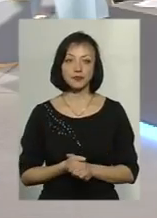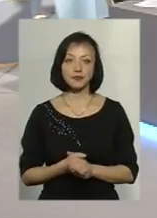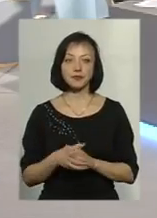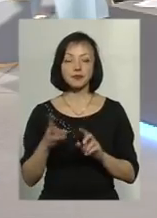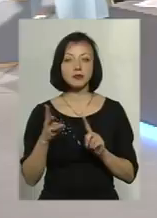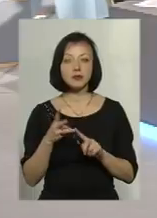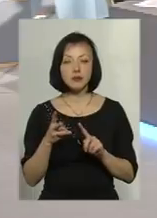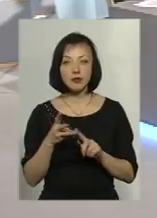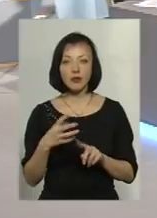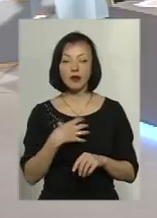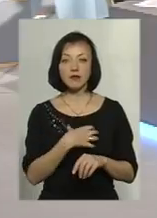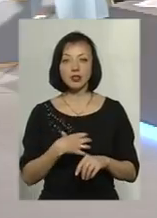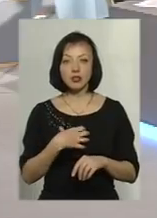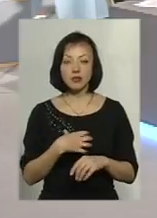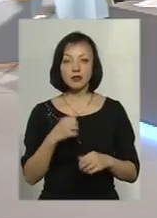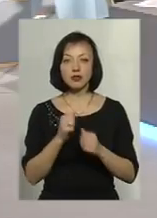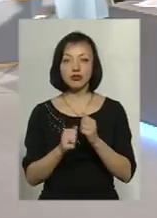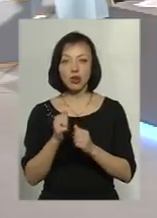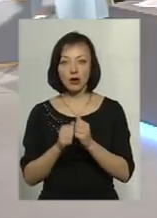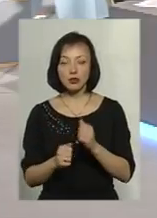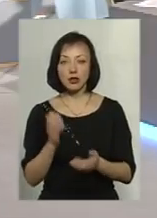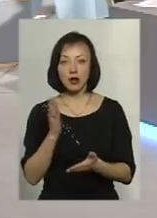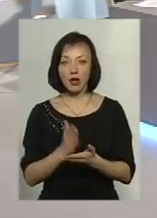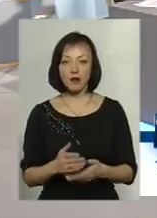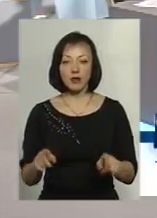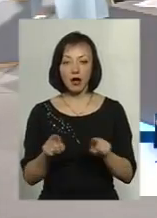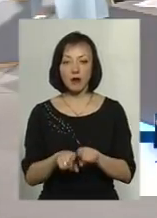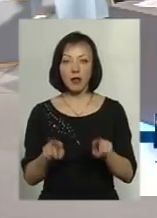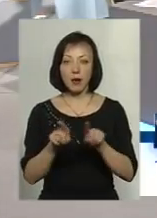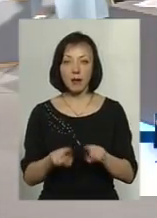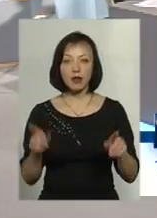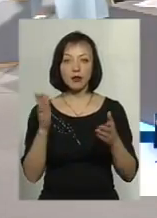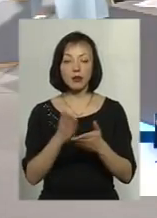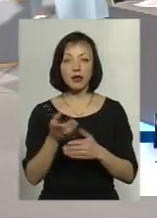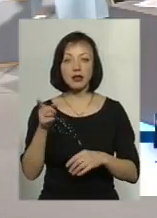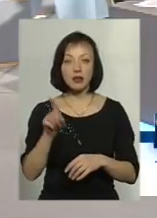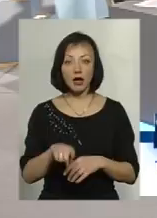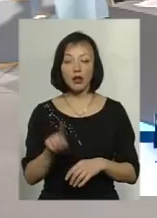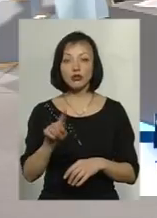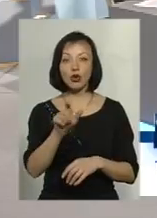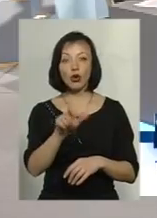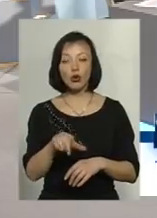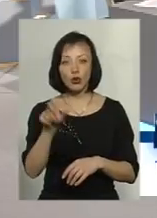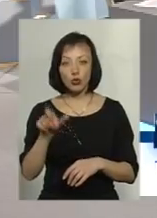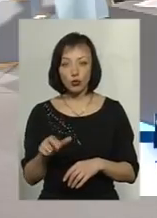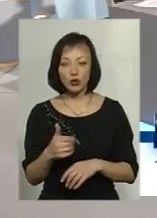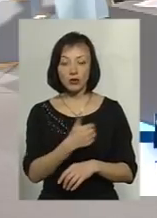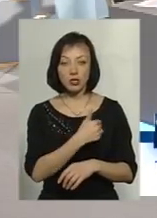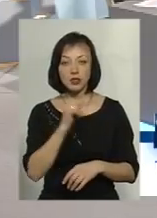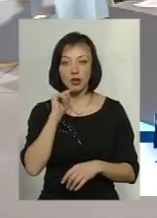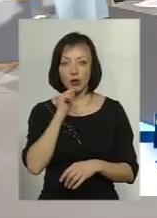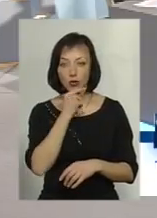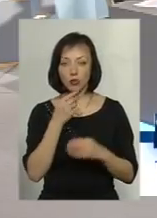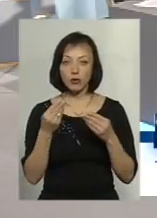Третьим, дуже важливим і часто наявним таким елементом є те, що люди, бажаючи зекономити